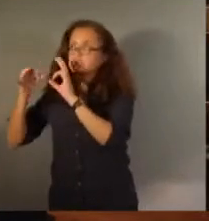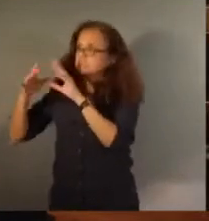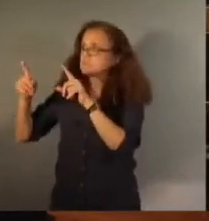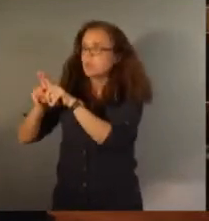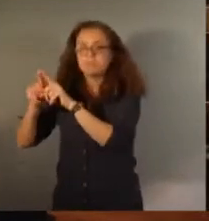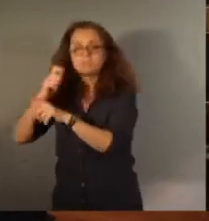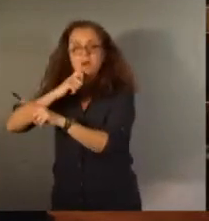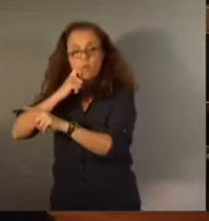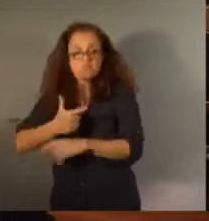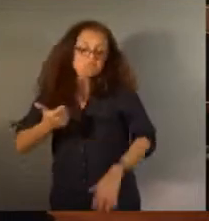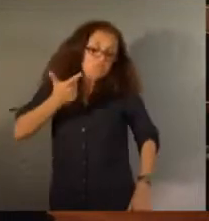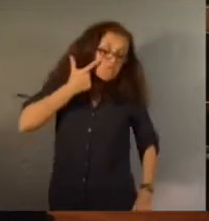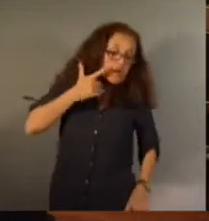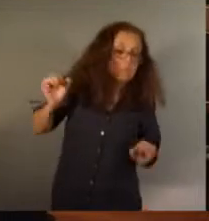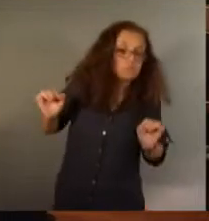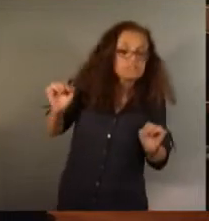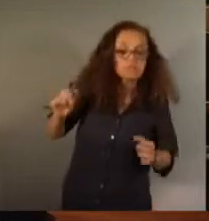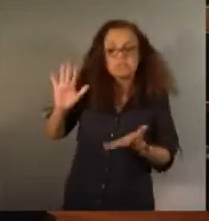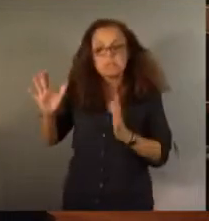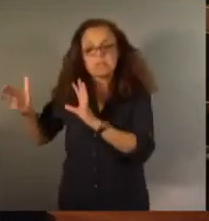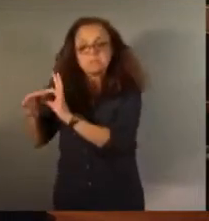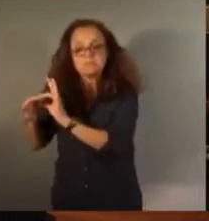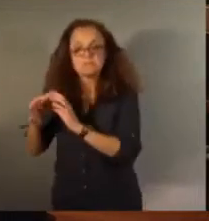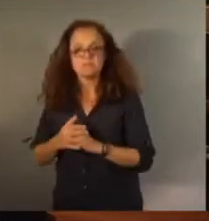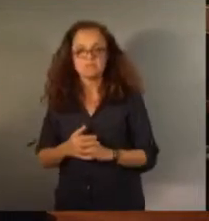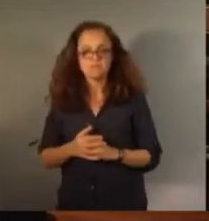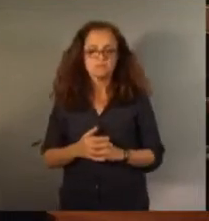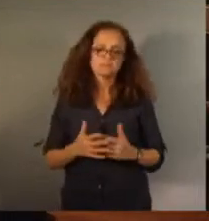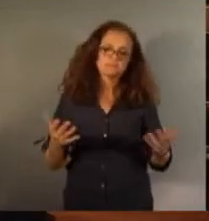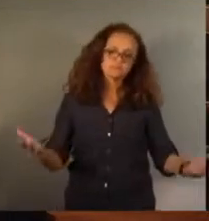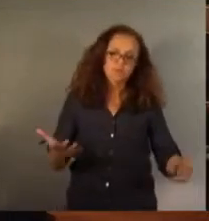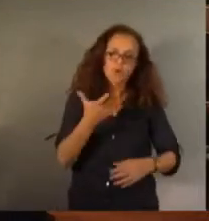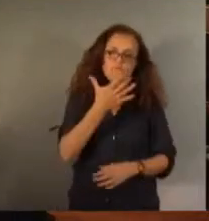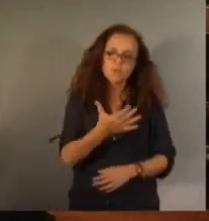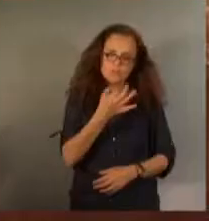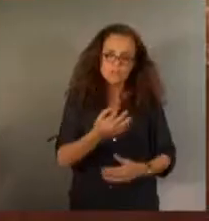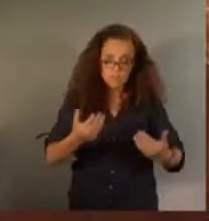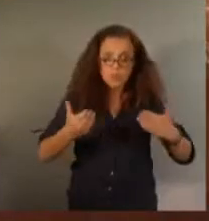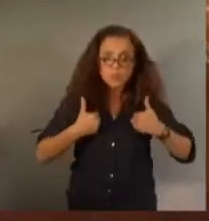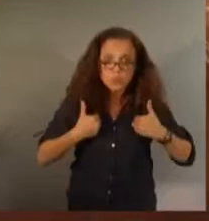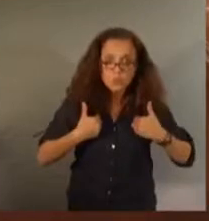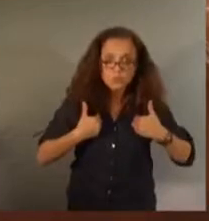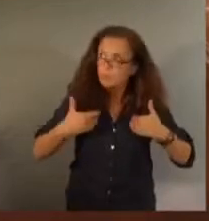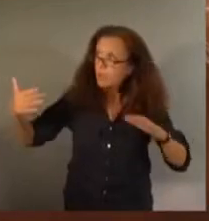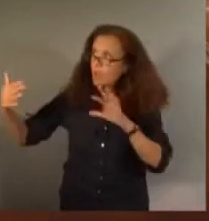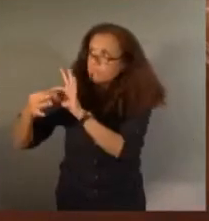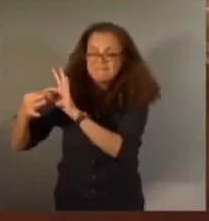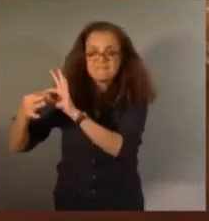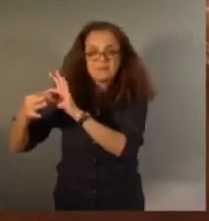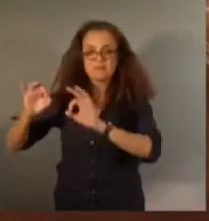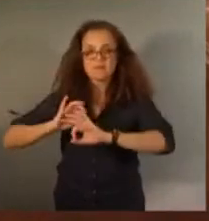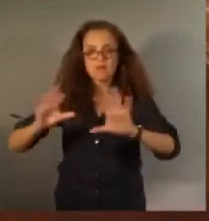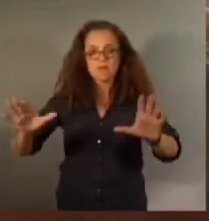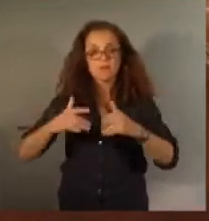Nous verrons si c'est possible, dit ce brave homme. Ce que je veux vous dire, c'est qu'il n aura pas d'alliance de